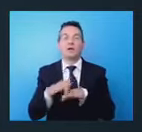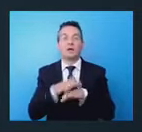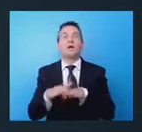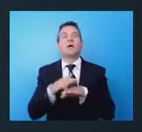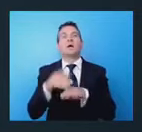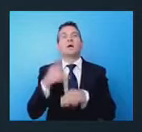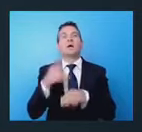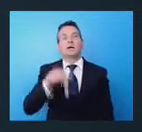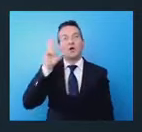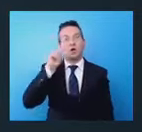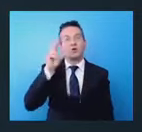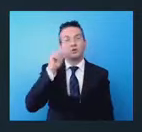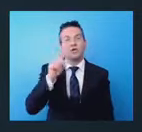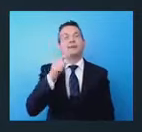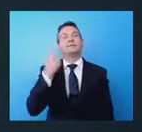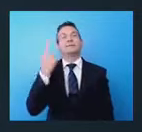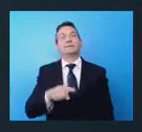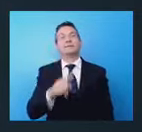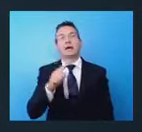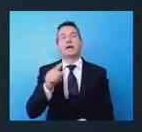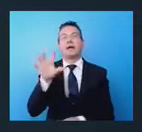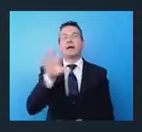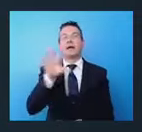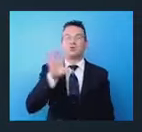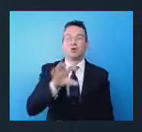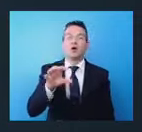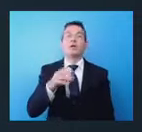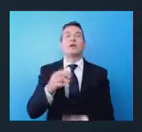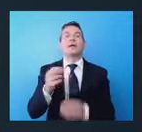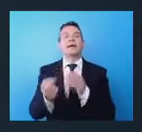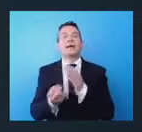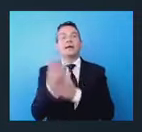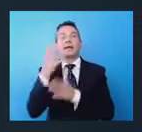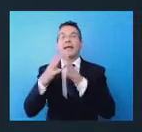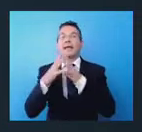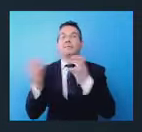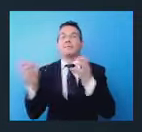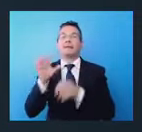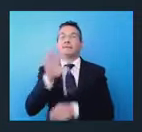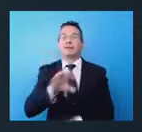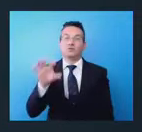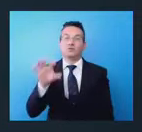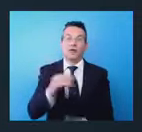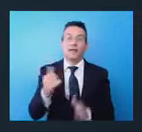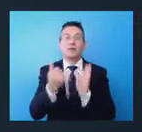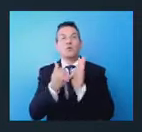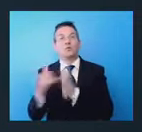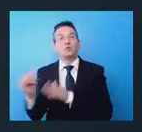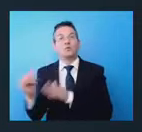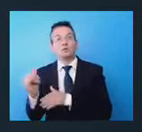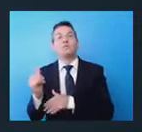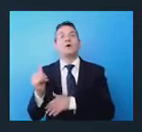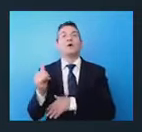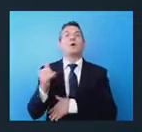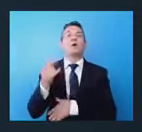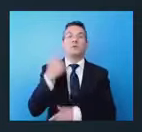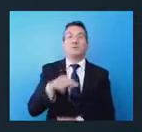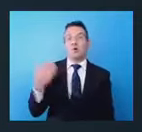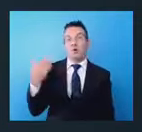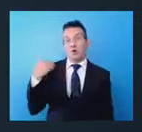dentro la regione per creare nuova impresa regionale. In ultimo, proprio perché l'ho sentito citare poco fa nell